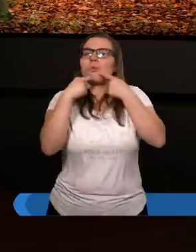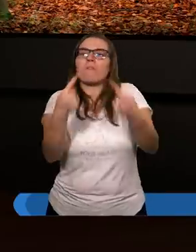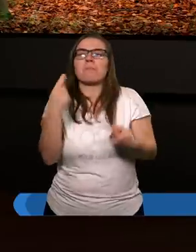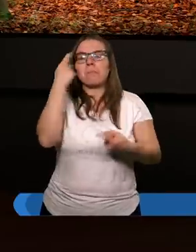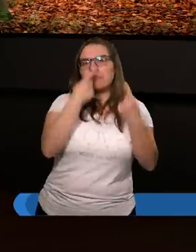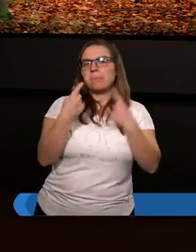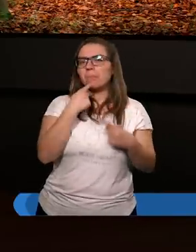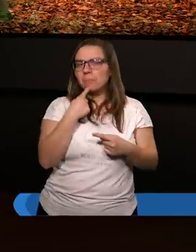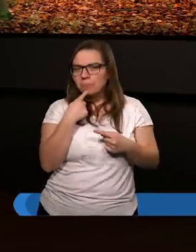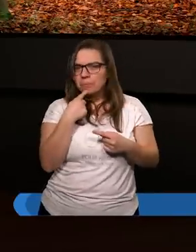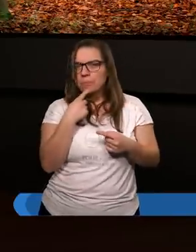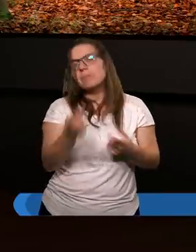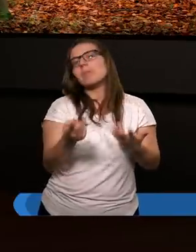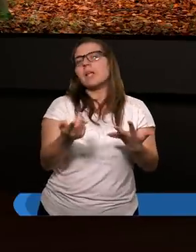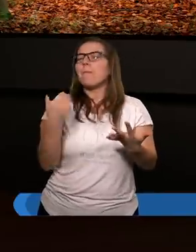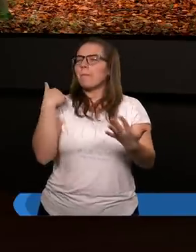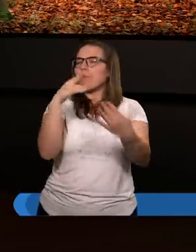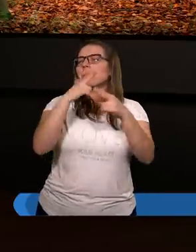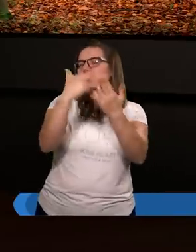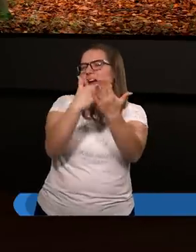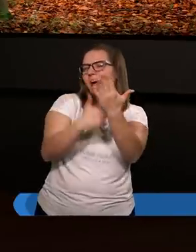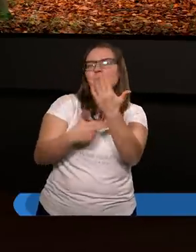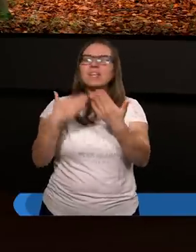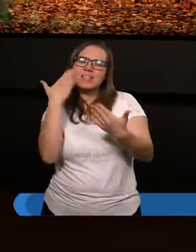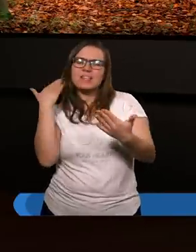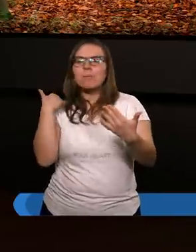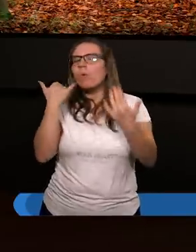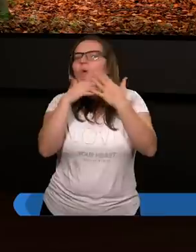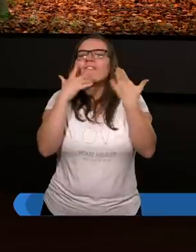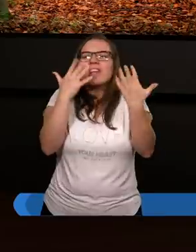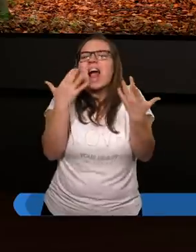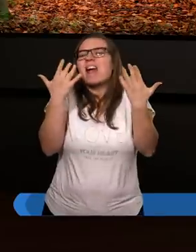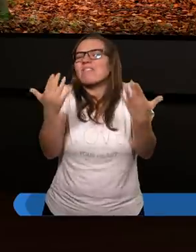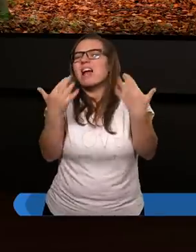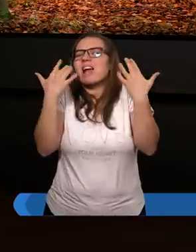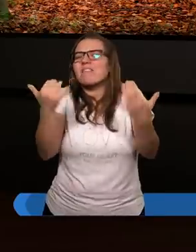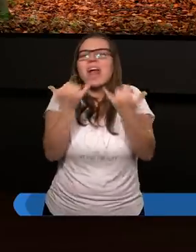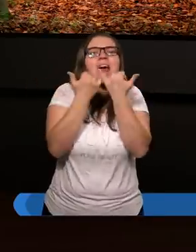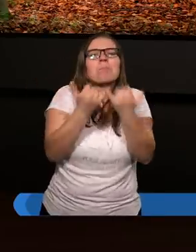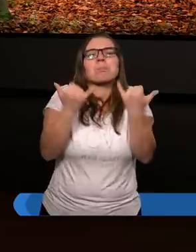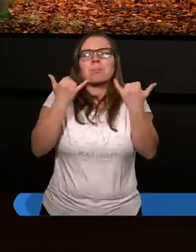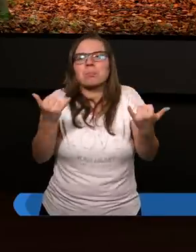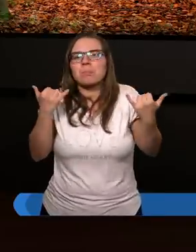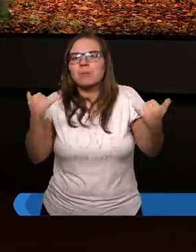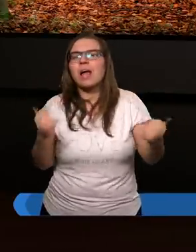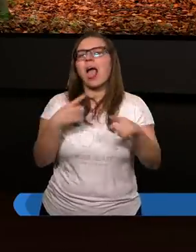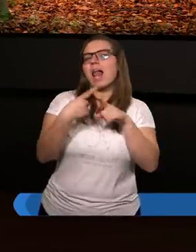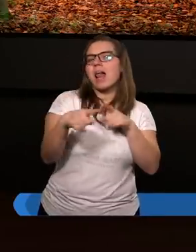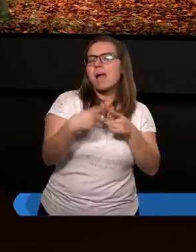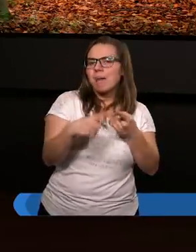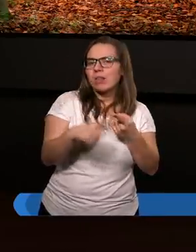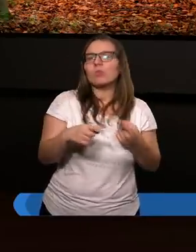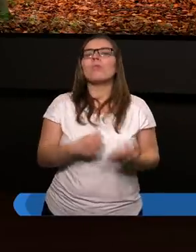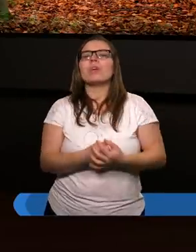tych pozostałych przepisach było wiele innych elementów, na przykład